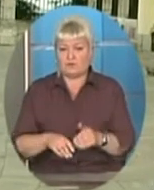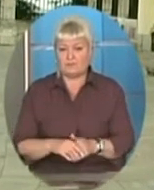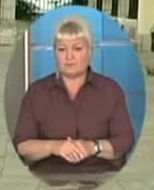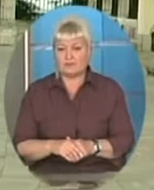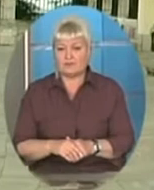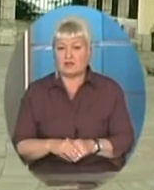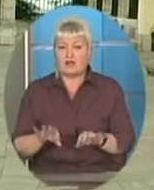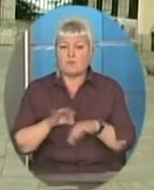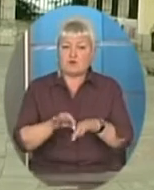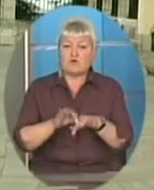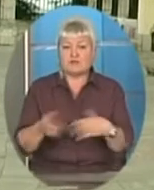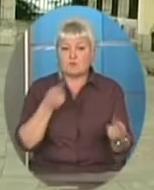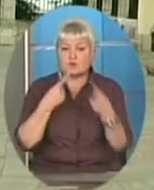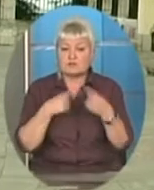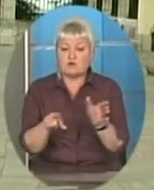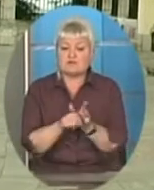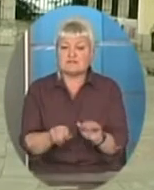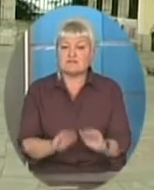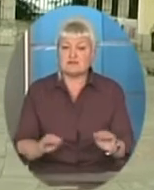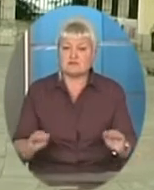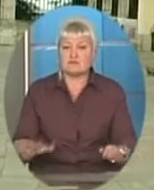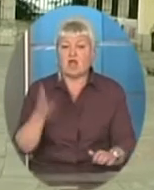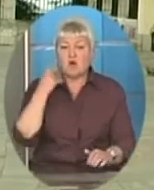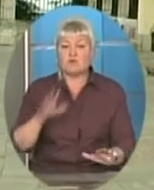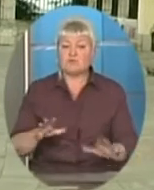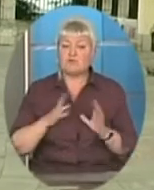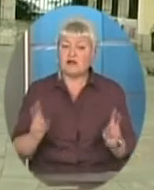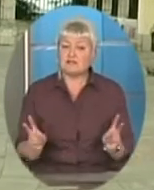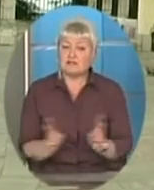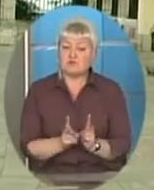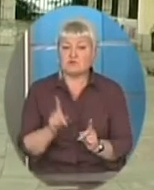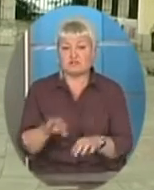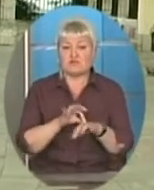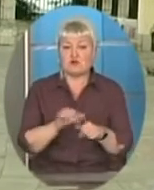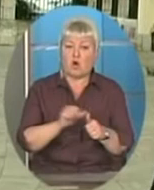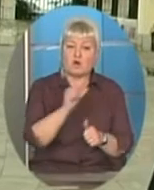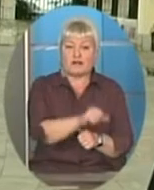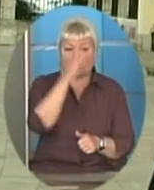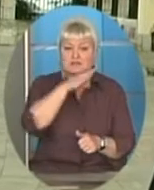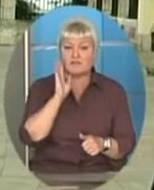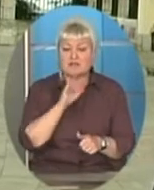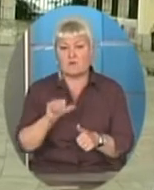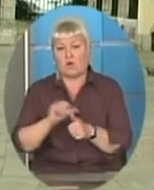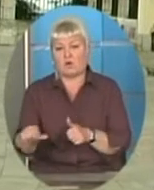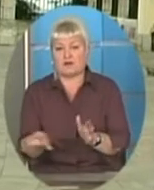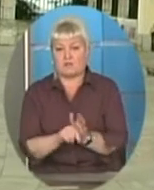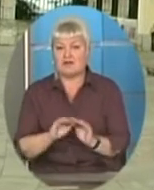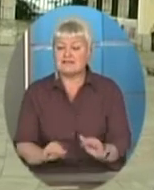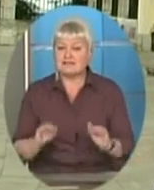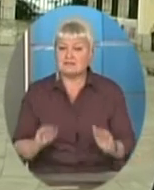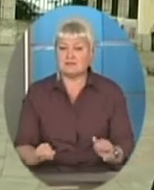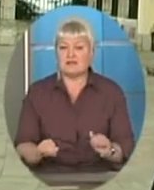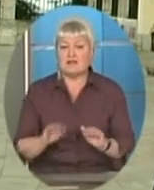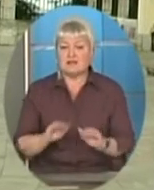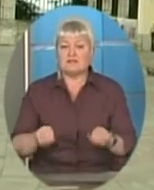провадимо розмови з тими дітьми, тобто, коли відбувається зустріч, вона ведеться окремо з батьками, а окремо ведеться з дітьми. Тобто, де дітям